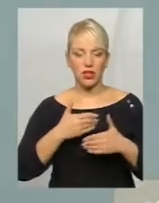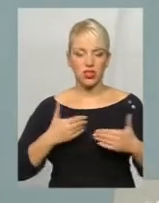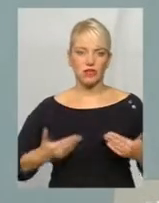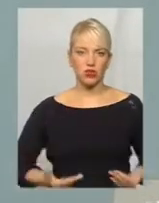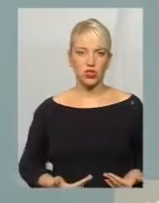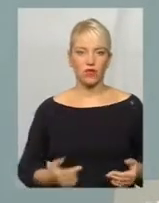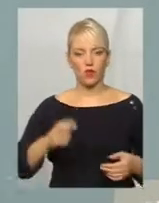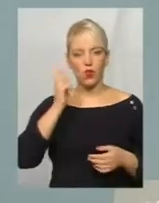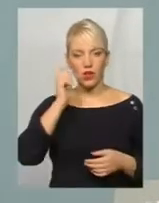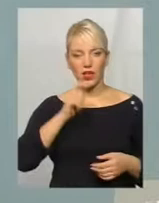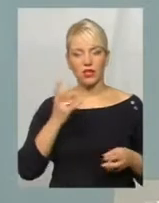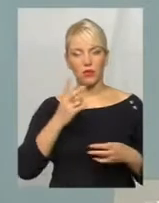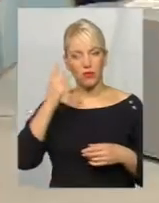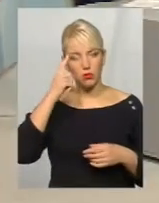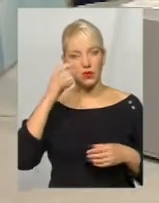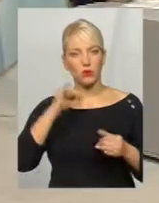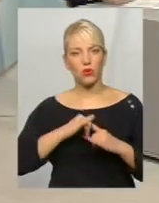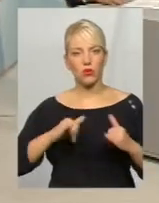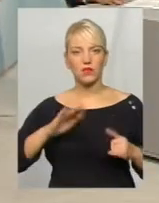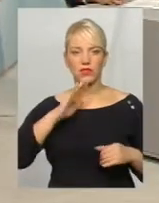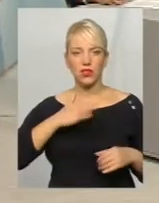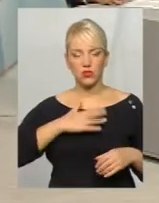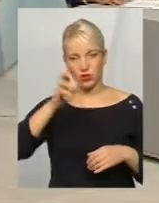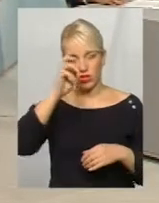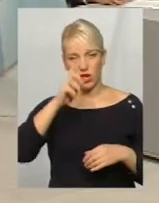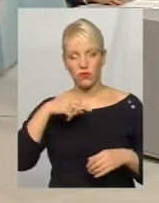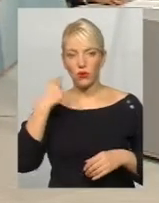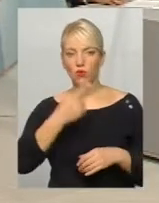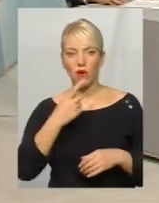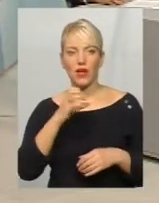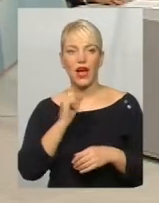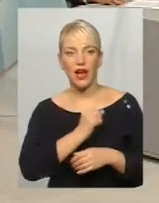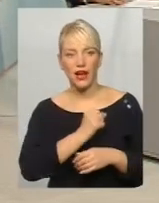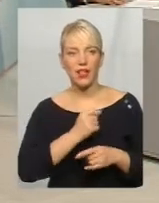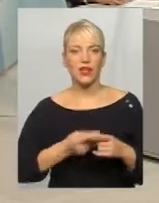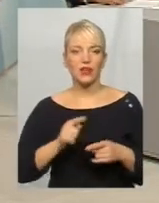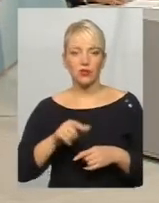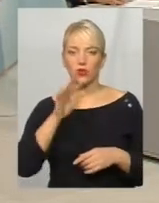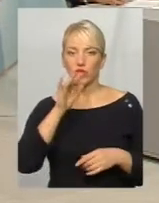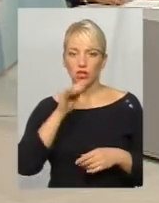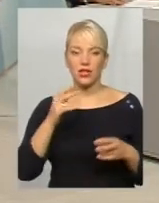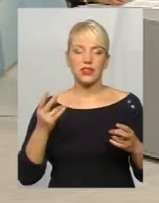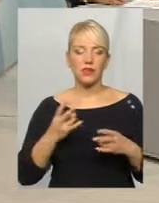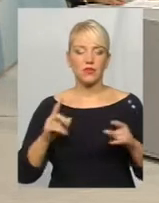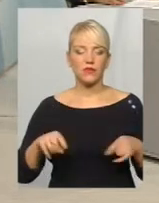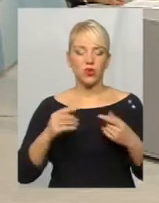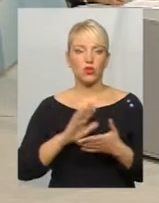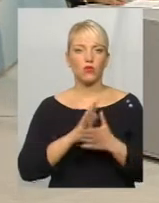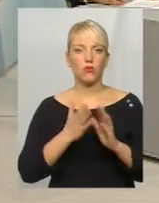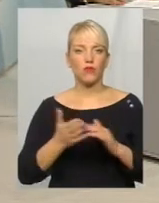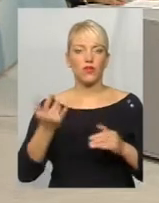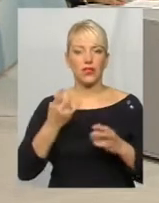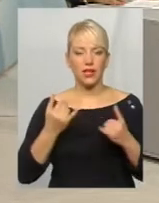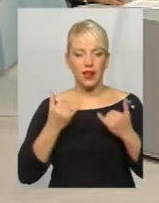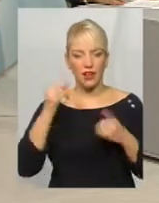Україні, маємо дбати про розвиток, в першу чергу, нашої державної мови, а в той же час і створювати умови для навчання мов